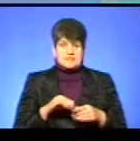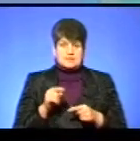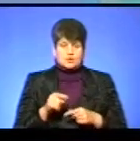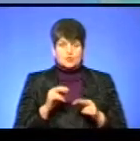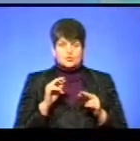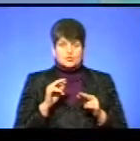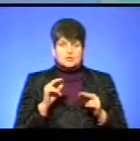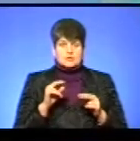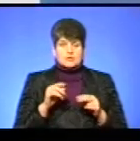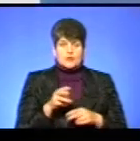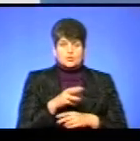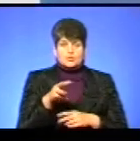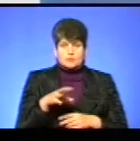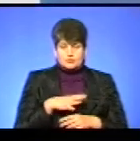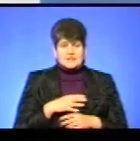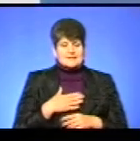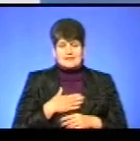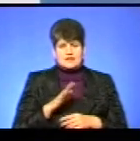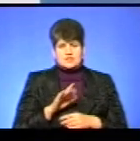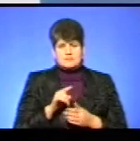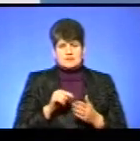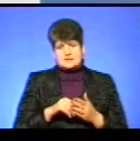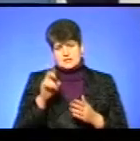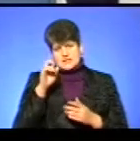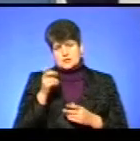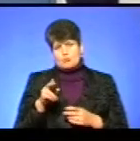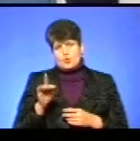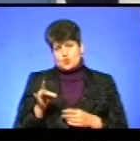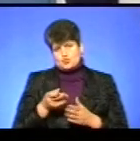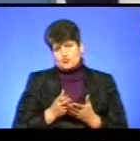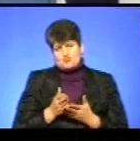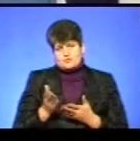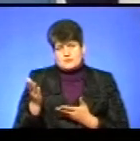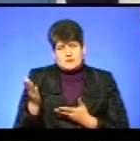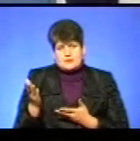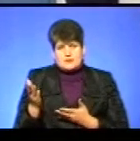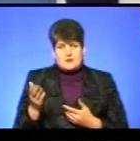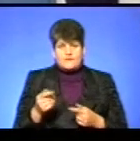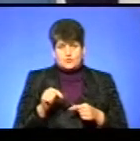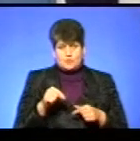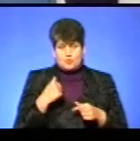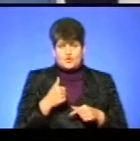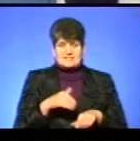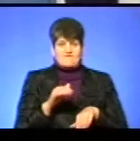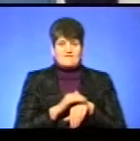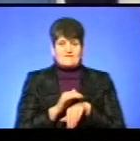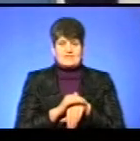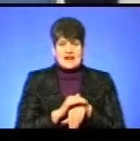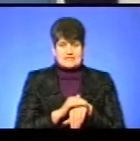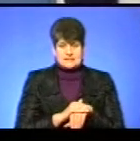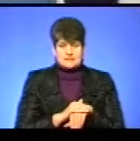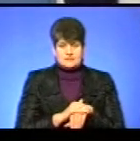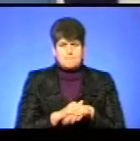протруювали, але це вже не наше питання, це більше питання Держпродспоживслужби. А, наприклад, цього року фактів такого